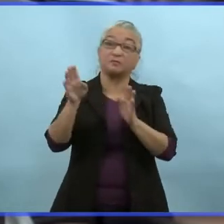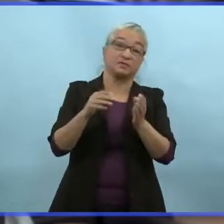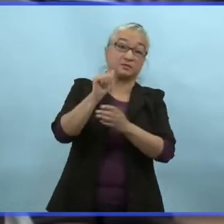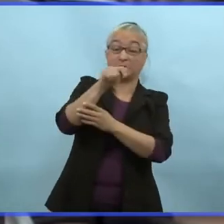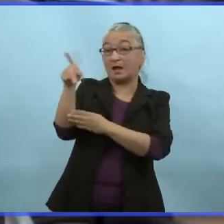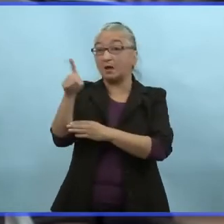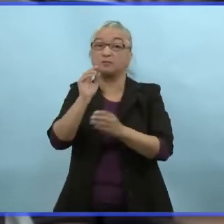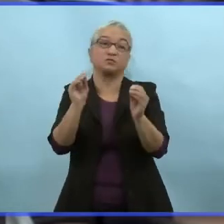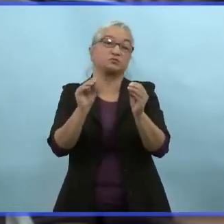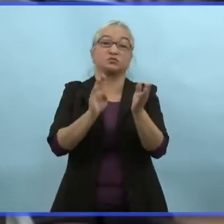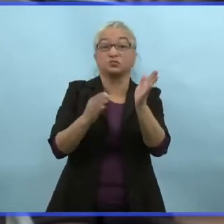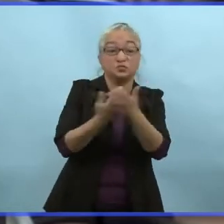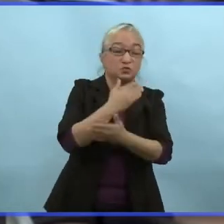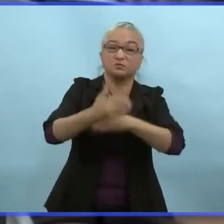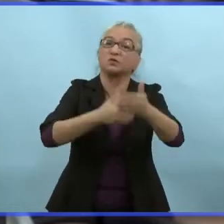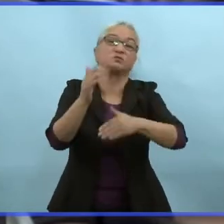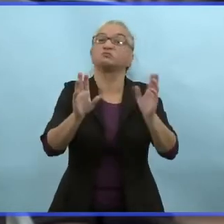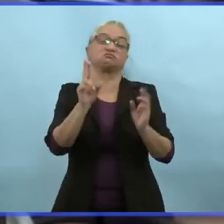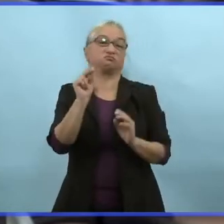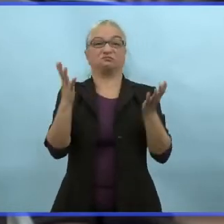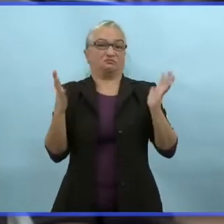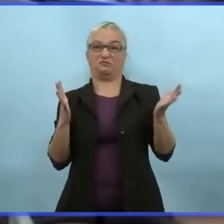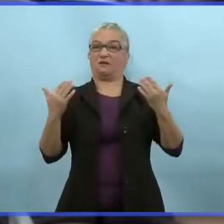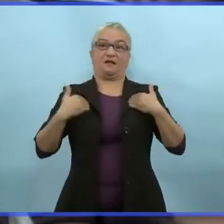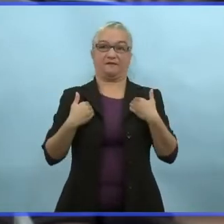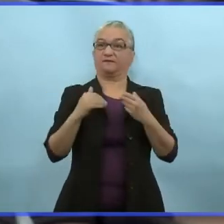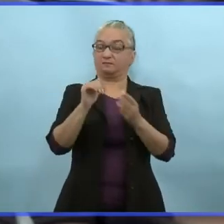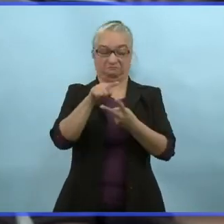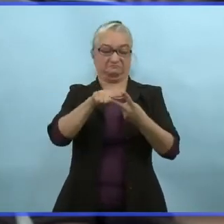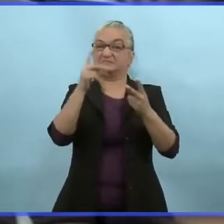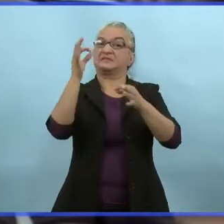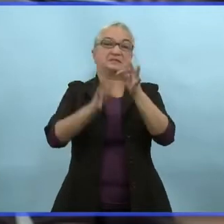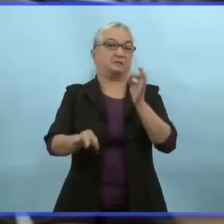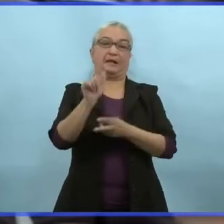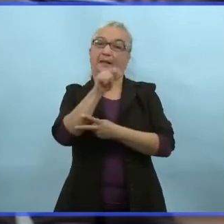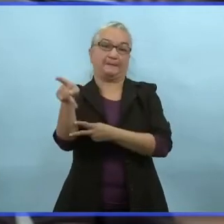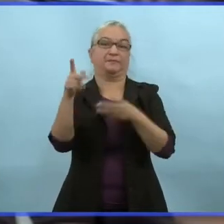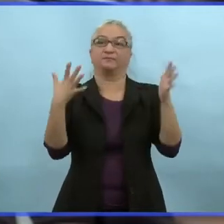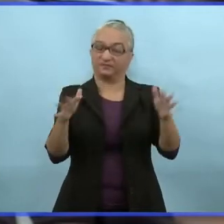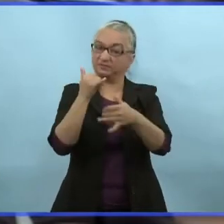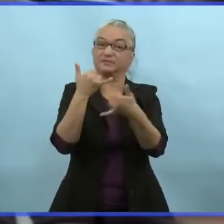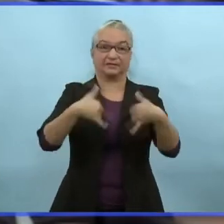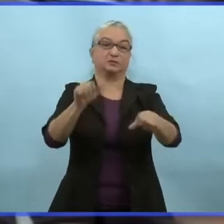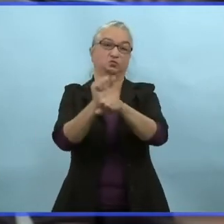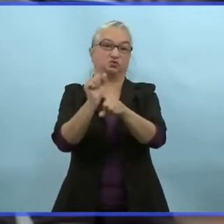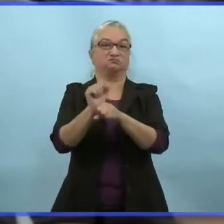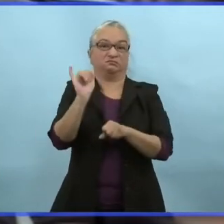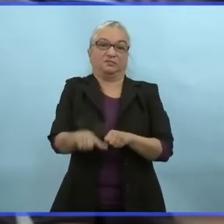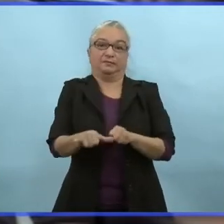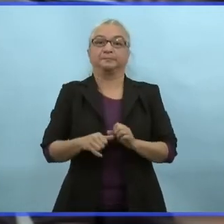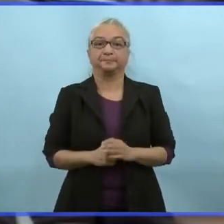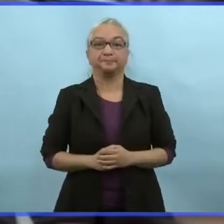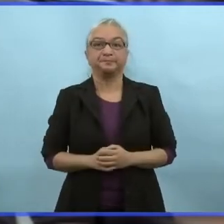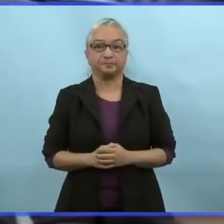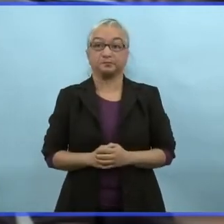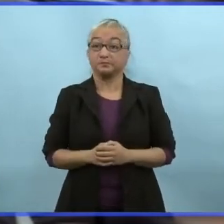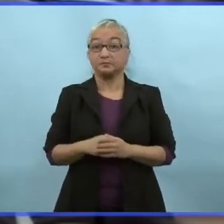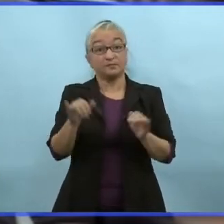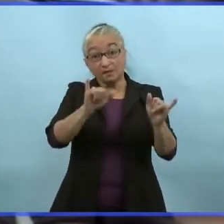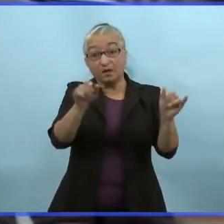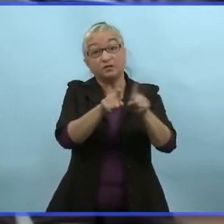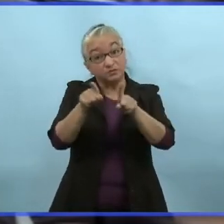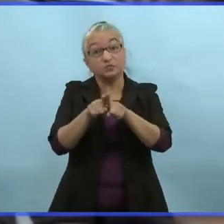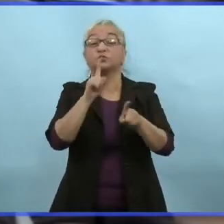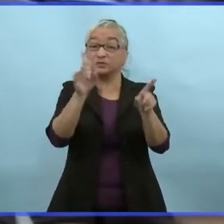le statut de vaccination tandis que le certificat canadien sera plus largement utilisé. Avant de donner la